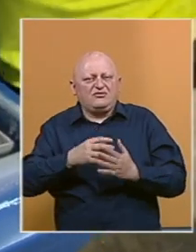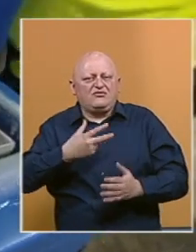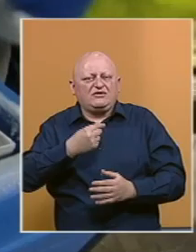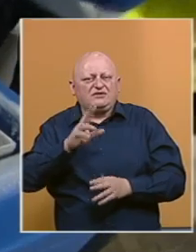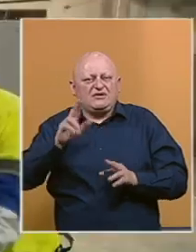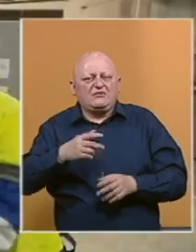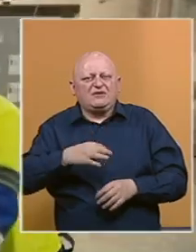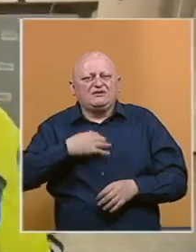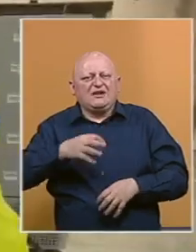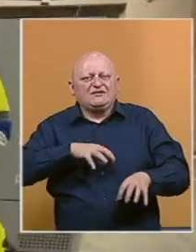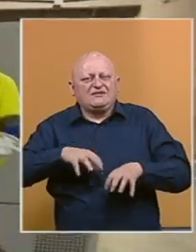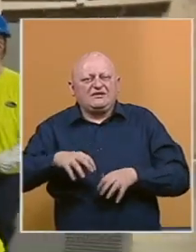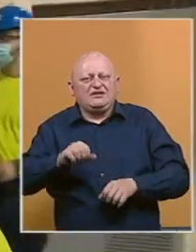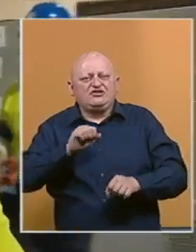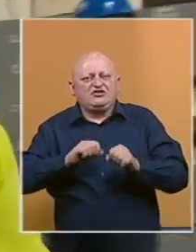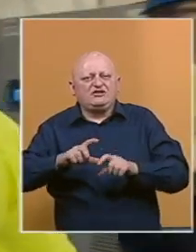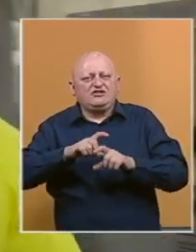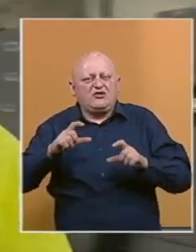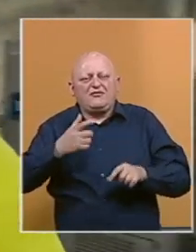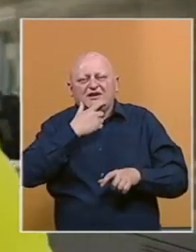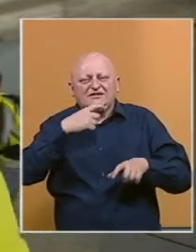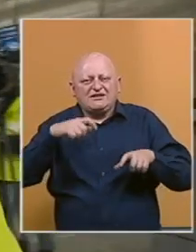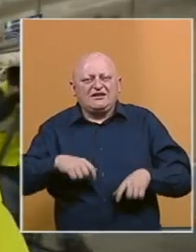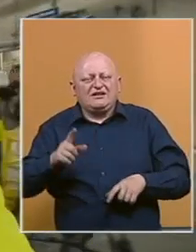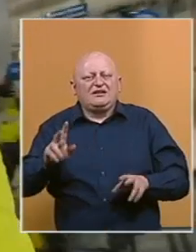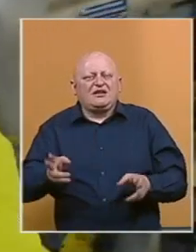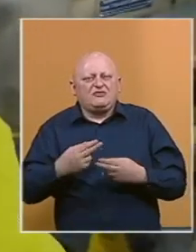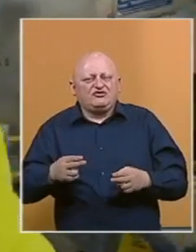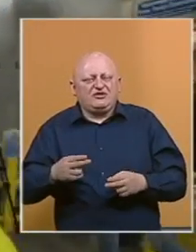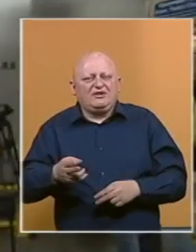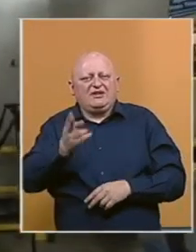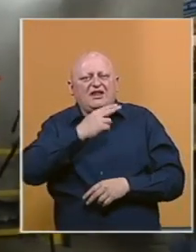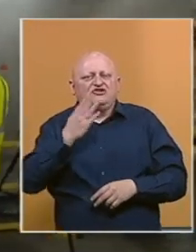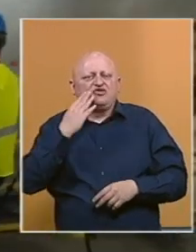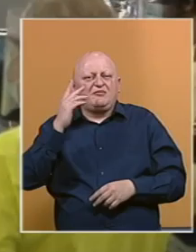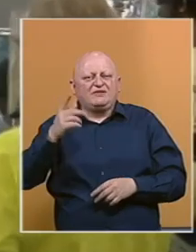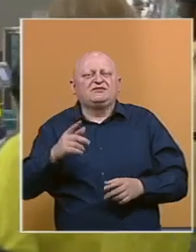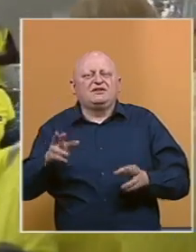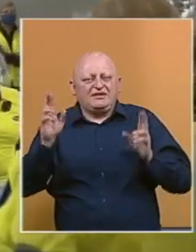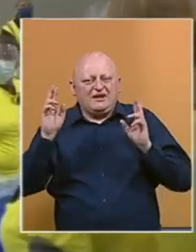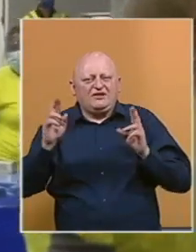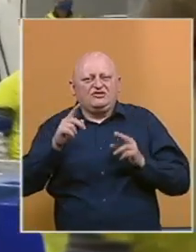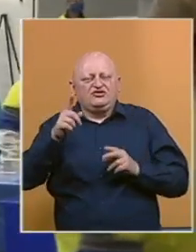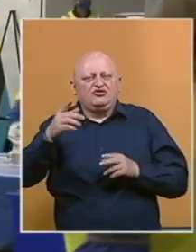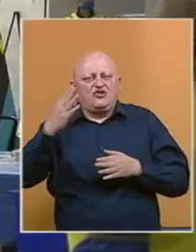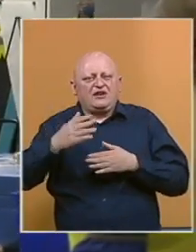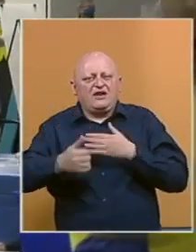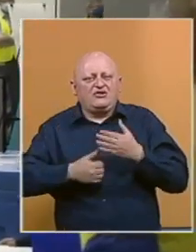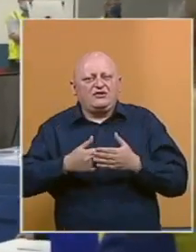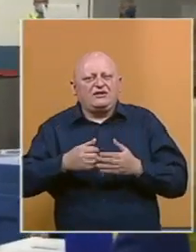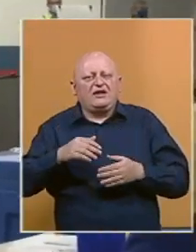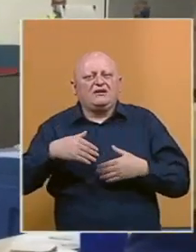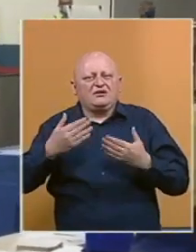vakcinaciji imaju zdravstveni radnici i štićenici domova za starije i nemoćne. Nadlažni u SAD-u se nadaju da će do kraja